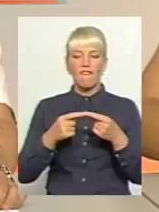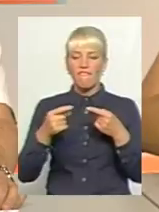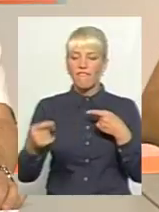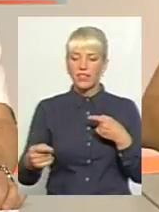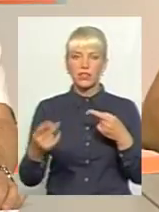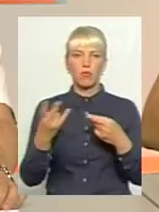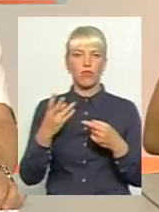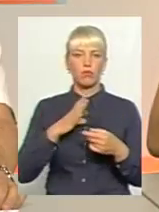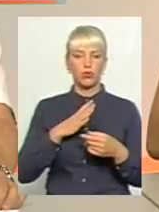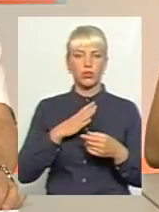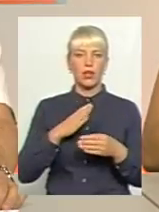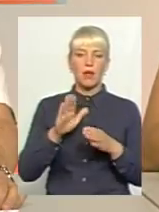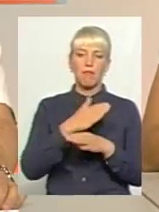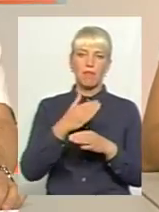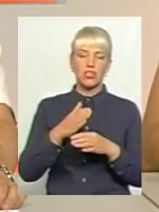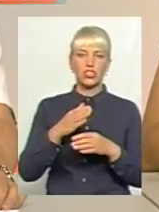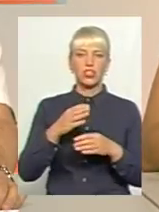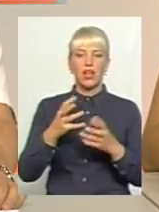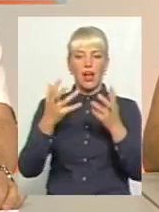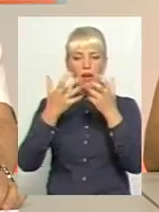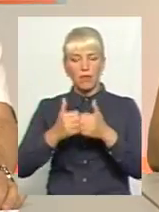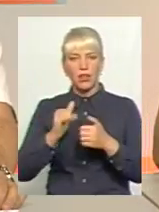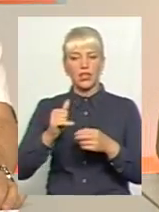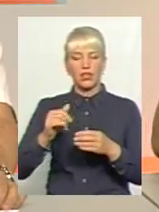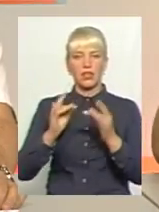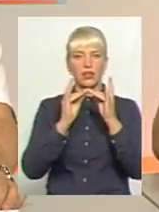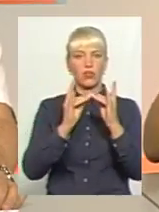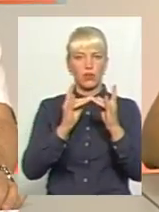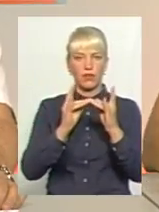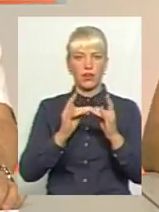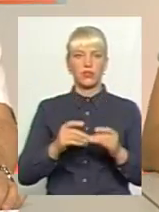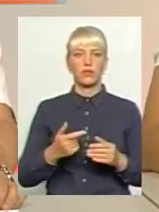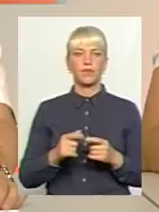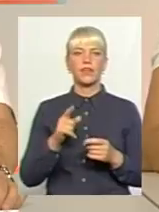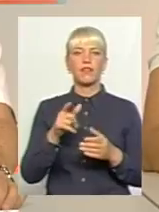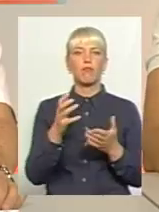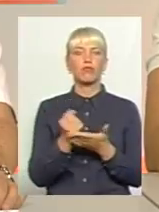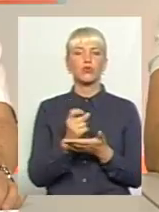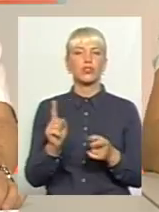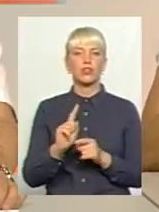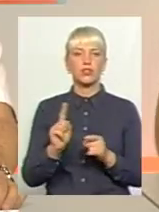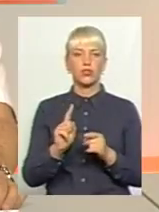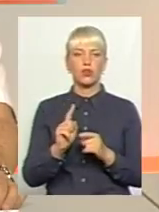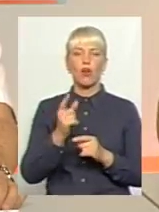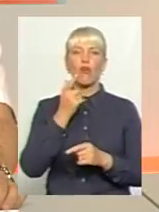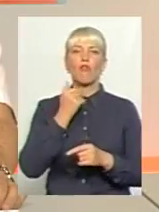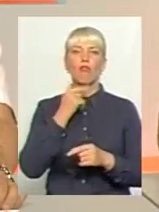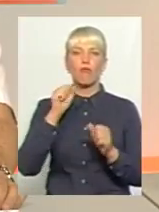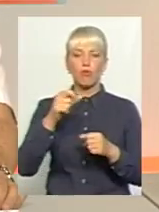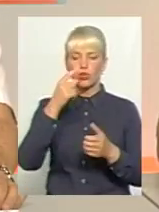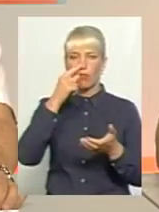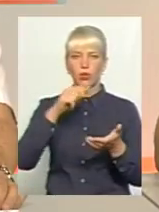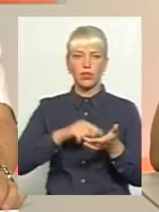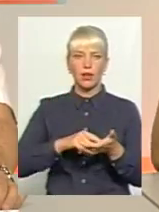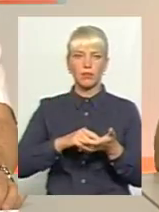бути відстані, бо люди, там, получається, це операційно, там, я не знаю, як перший, який, не такий фахівець, і кров може просто потрапити з одної